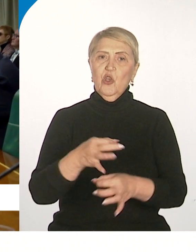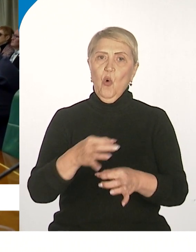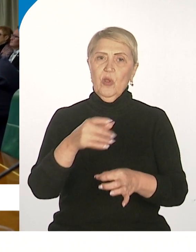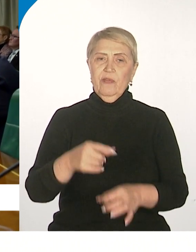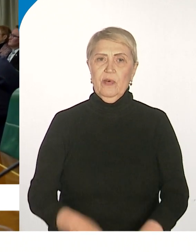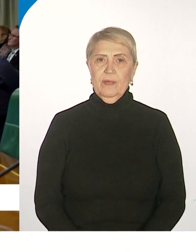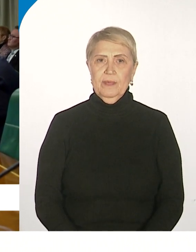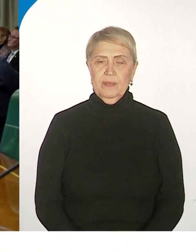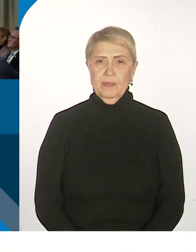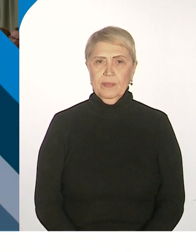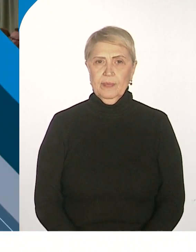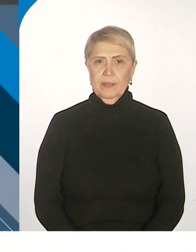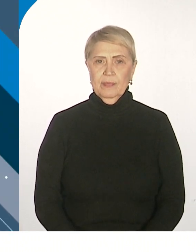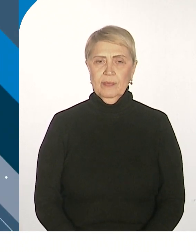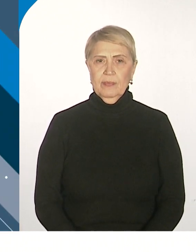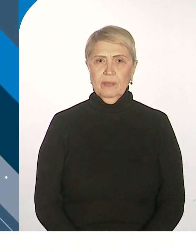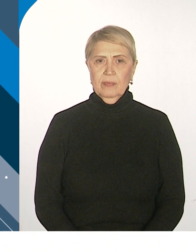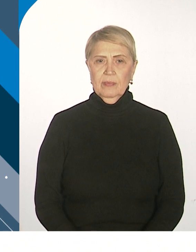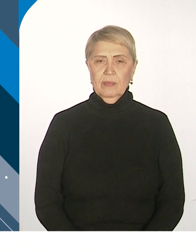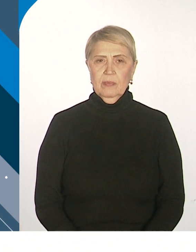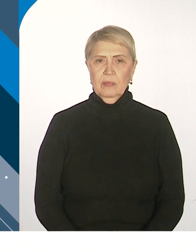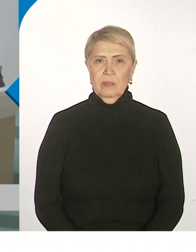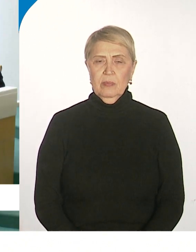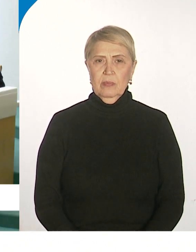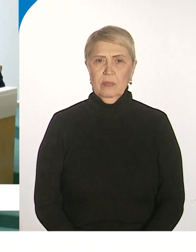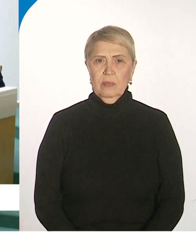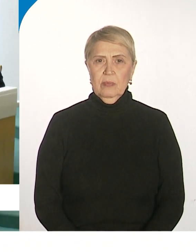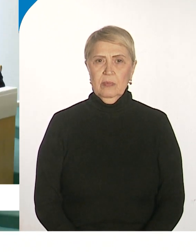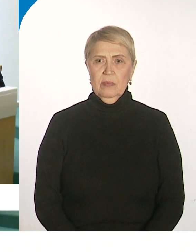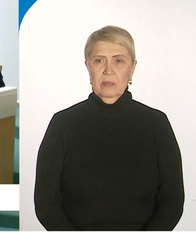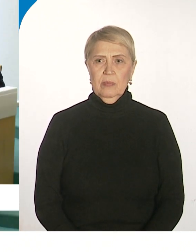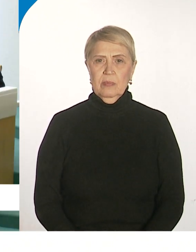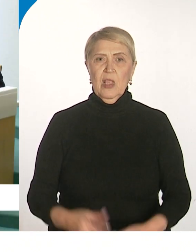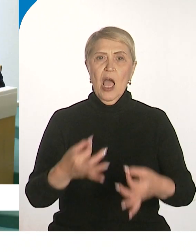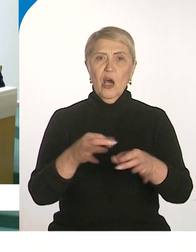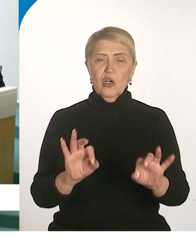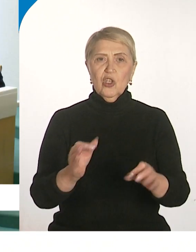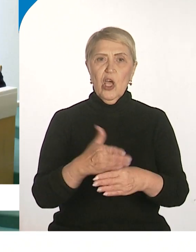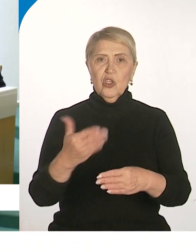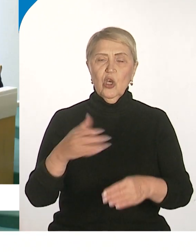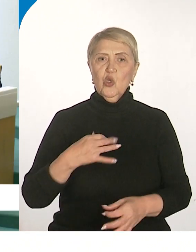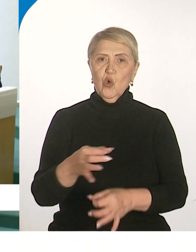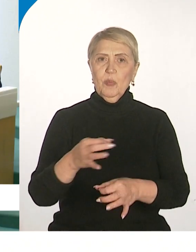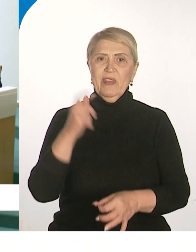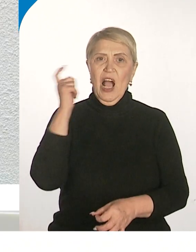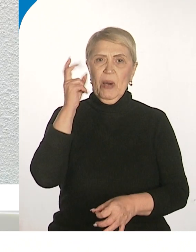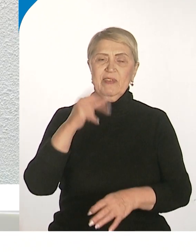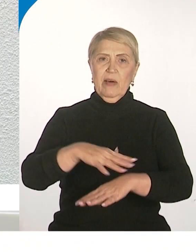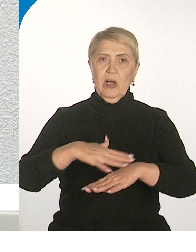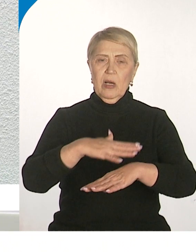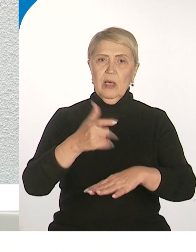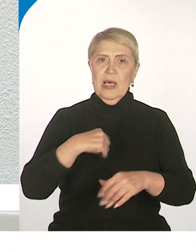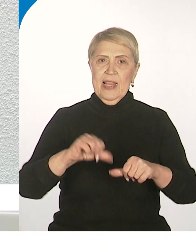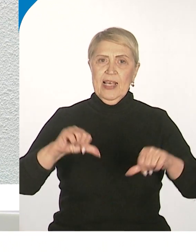Александра Пескун, Смотри Хабаровск. Разрешите час субъекта Хабаровского края на